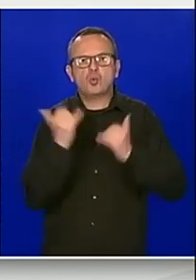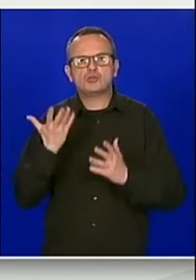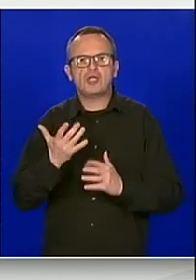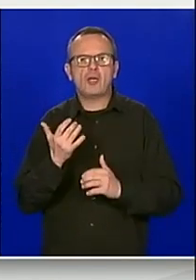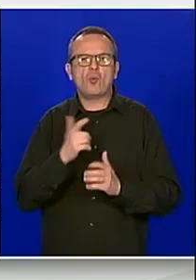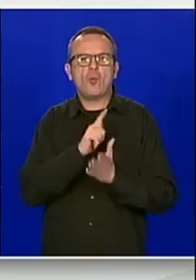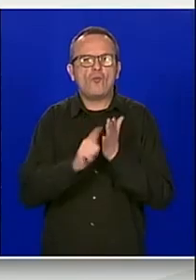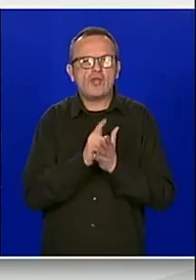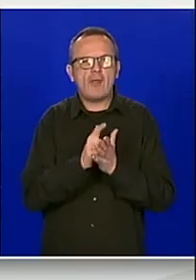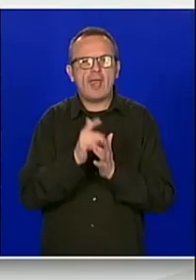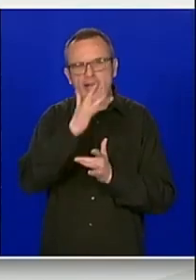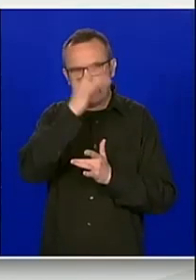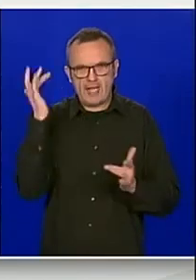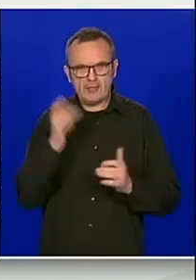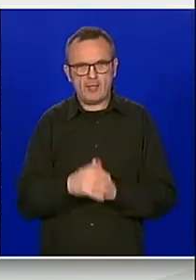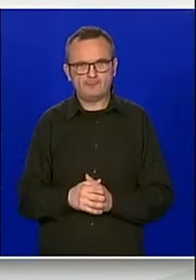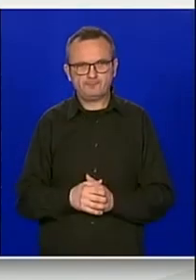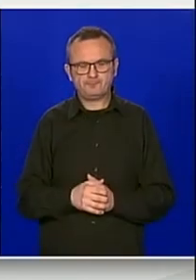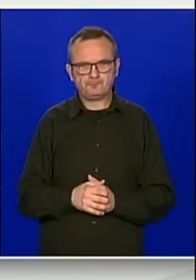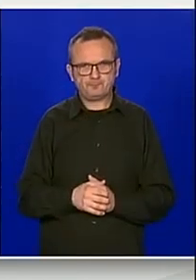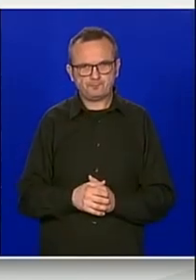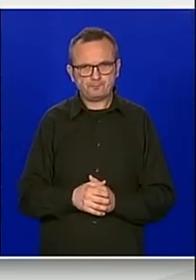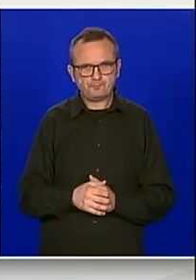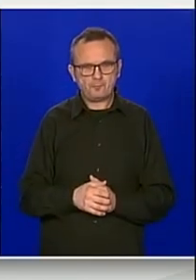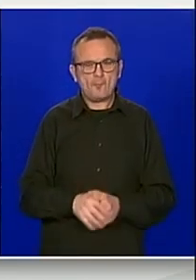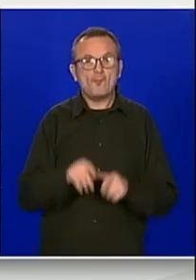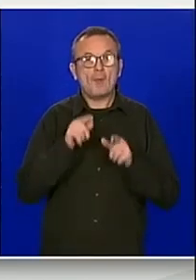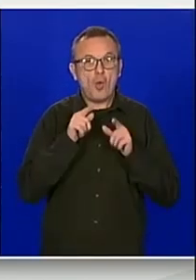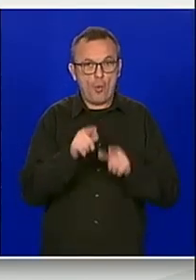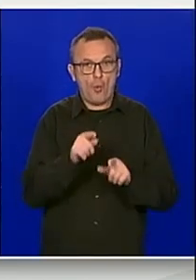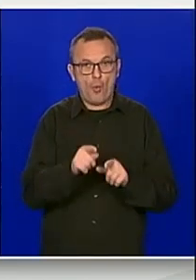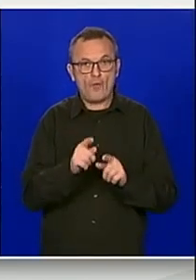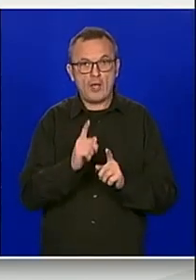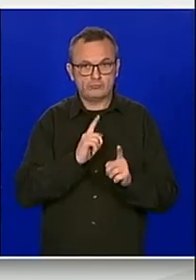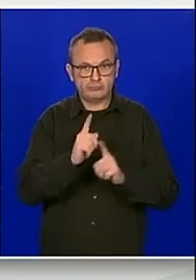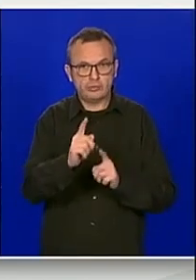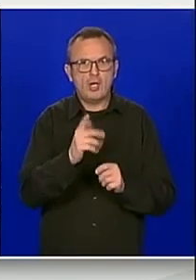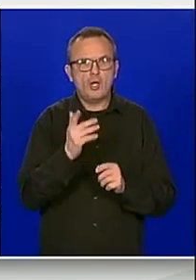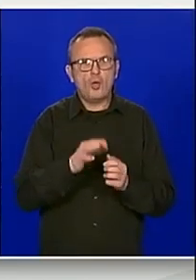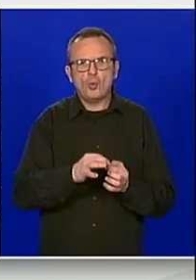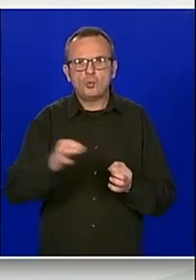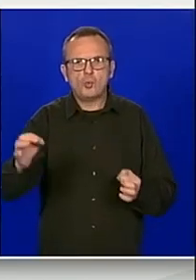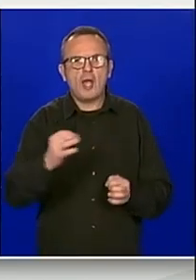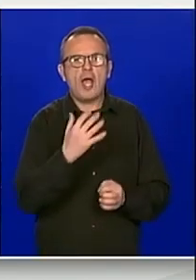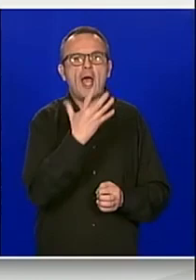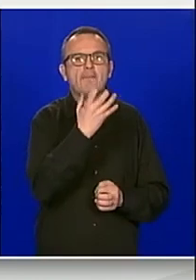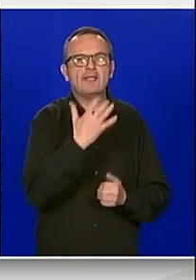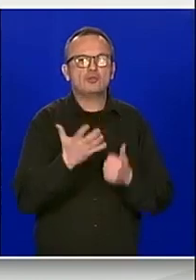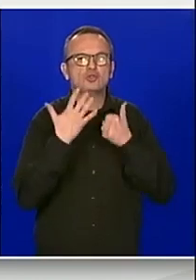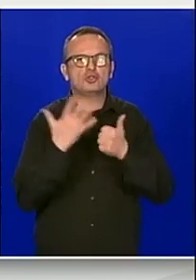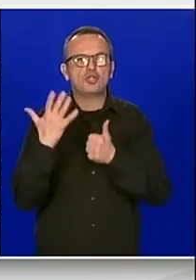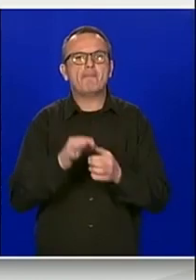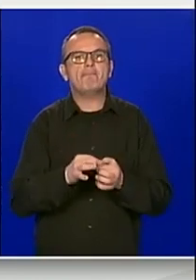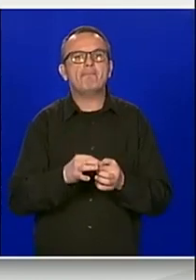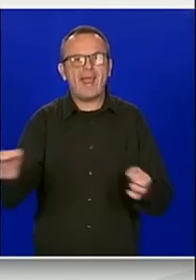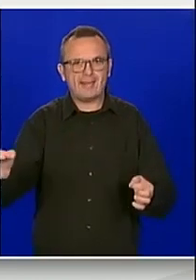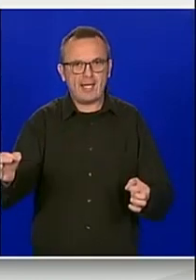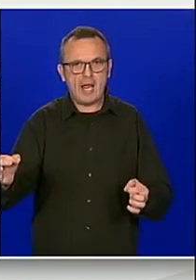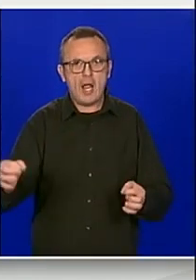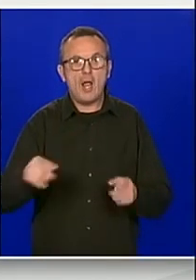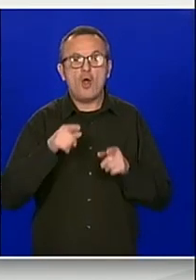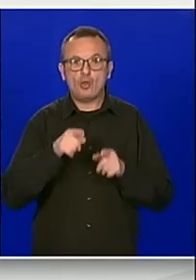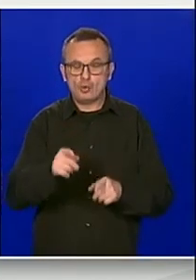Rješavanje problema predviđeno je rekonstrukcijom dionice predmetne prometnice u duljini od 566 metara, što također